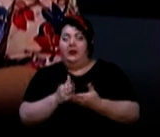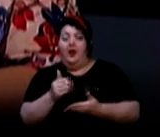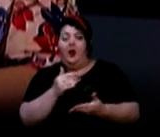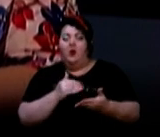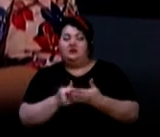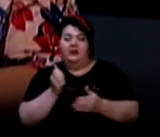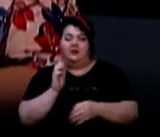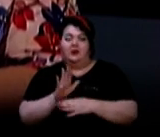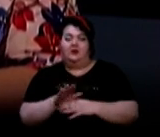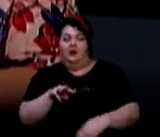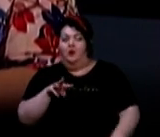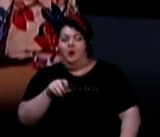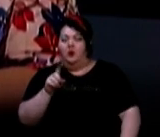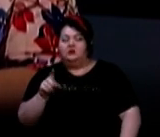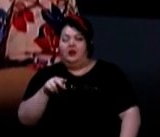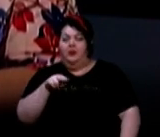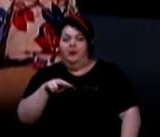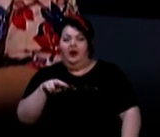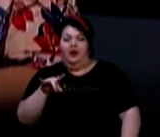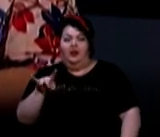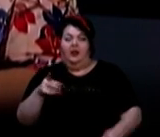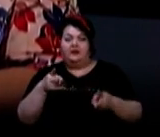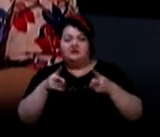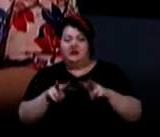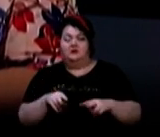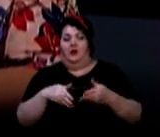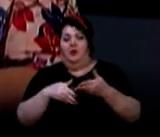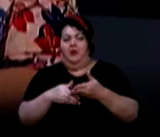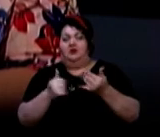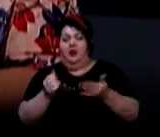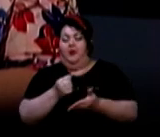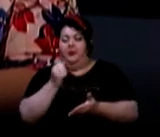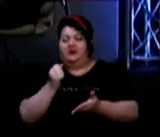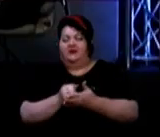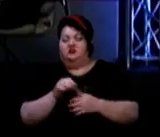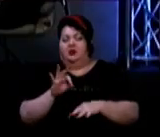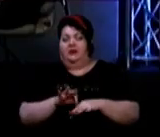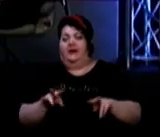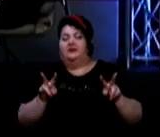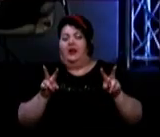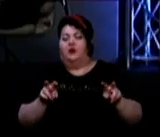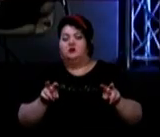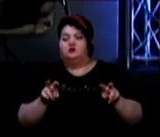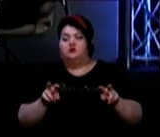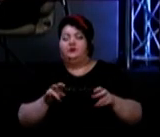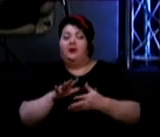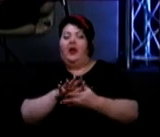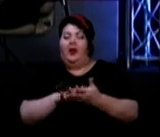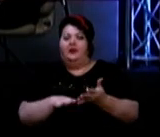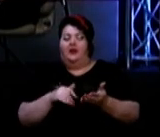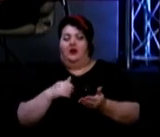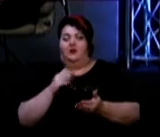МОЗ, ПЛР залишається методом для підтвердження діагнозу COVID. Далі ми будемо